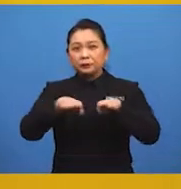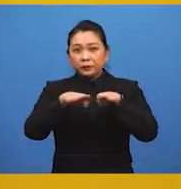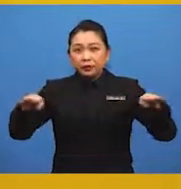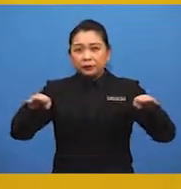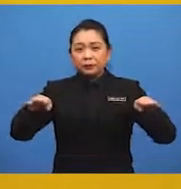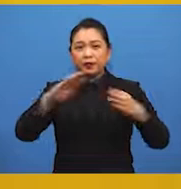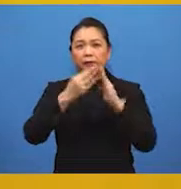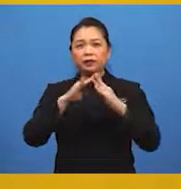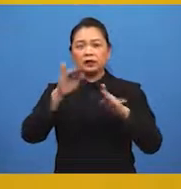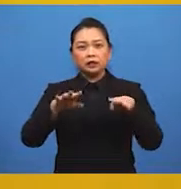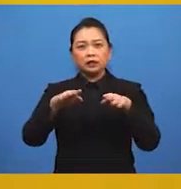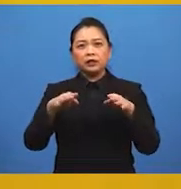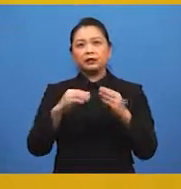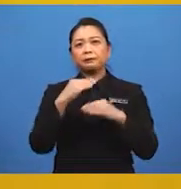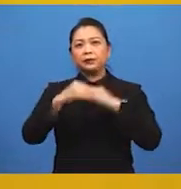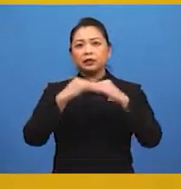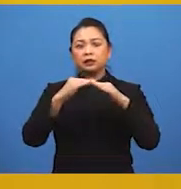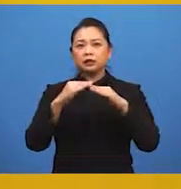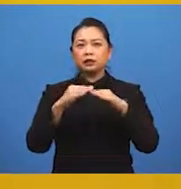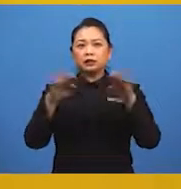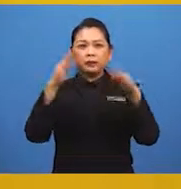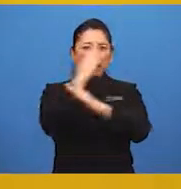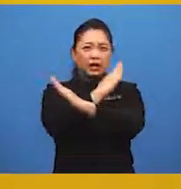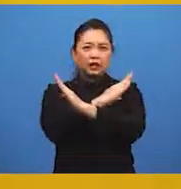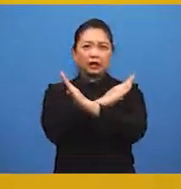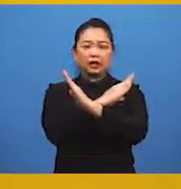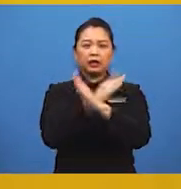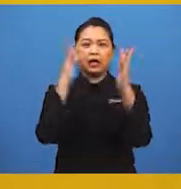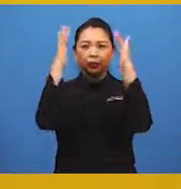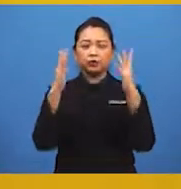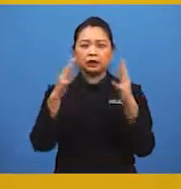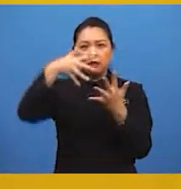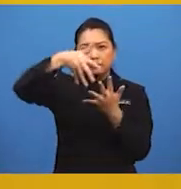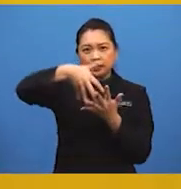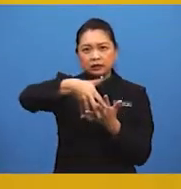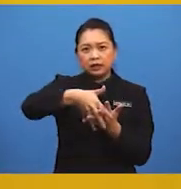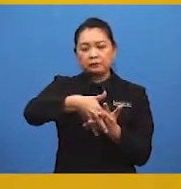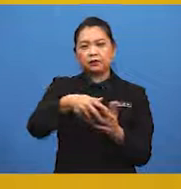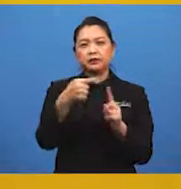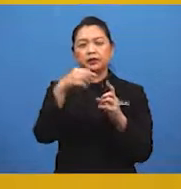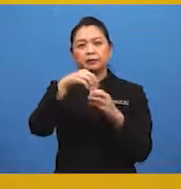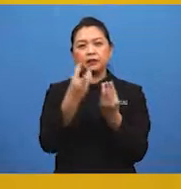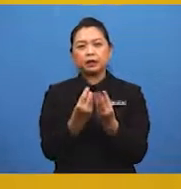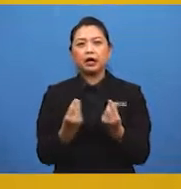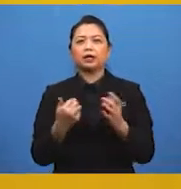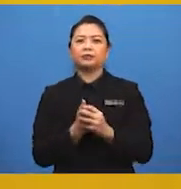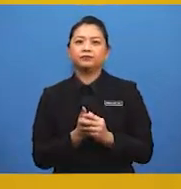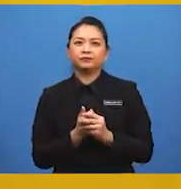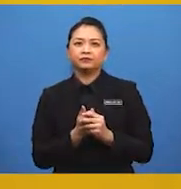bandar yang terpubina menghalang air hujan daripada meresap ke dalam tanah.